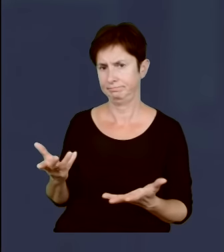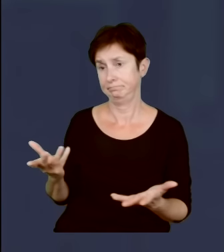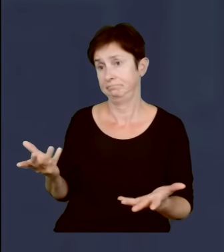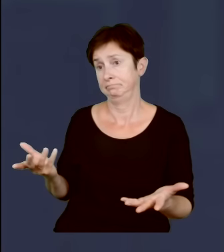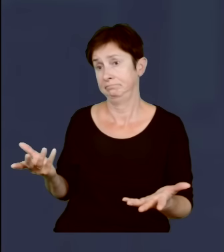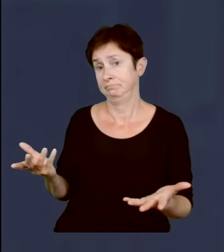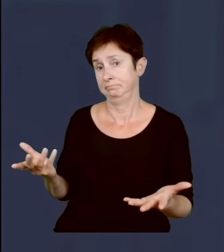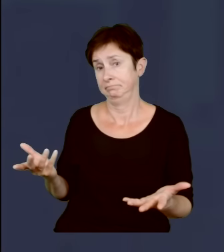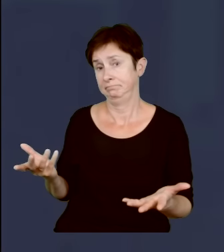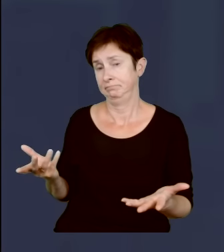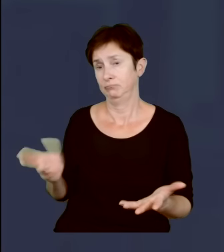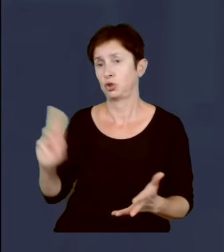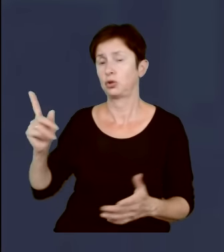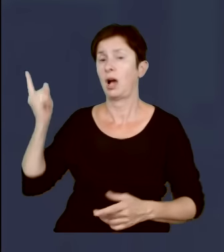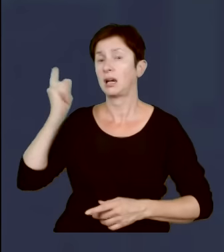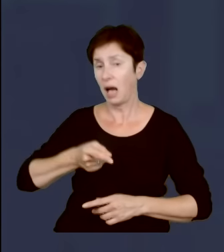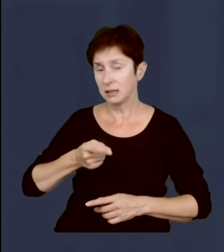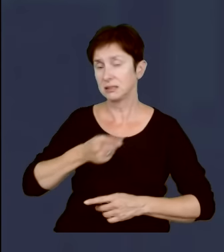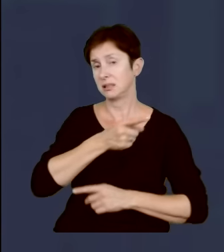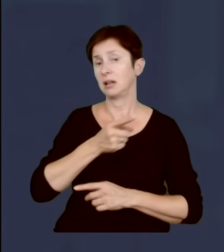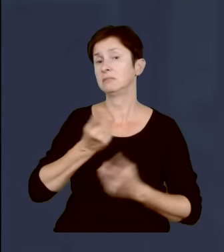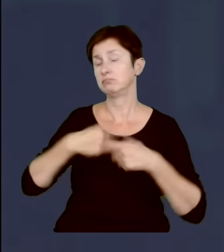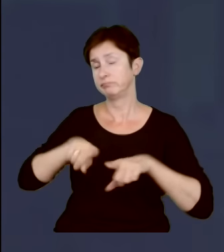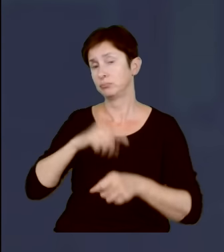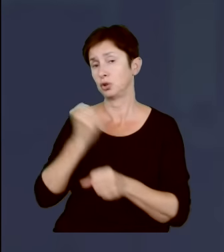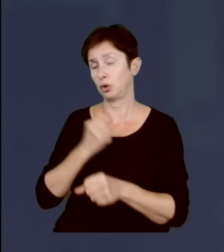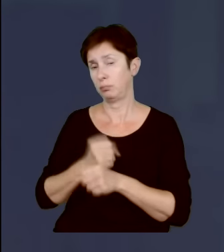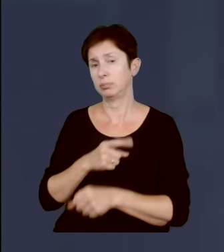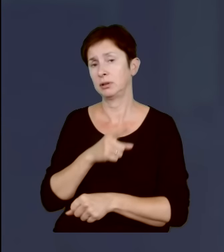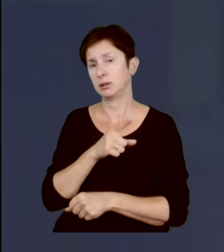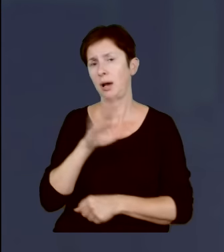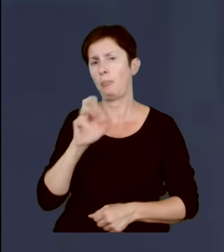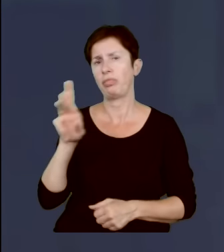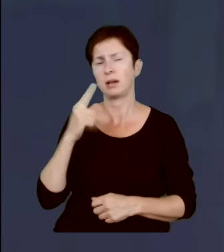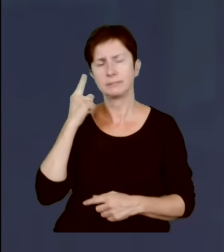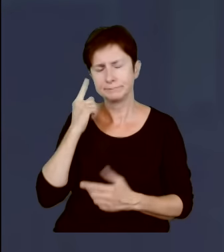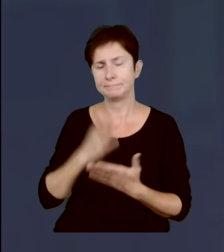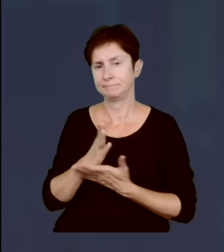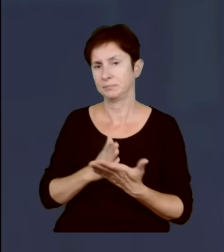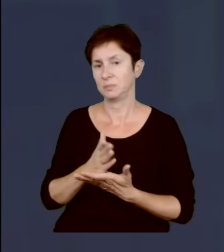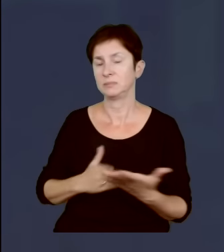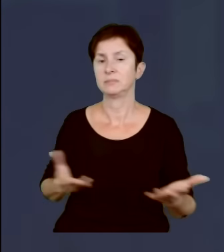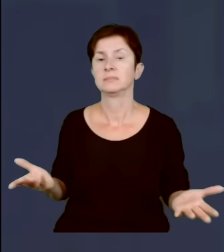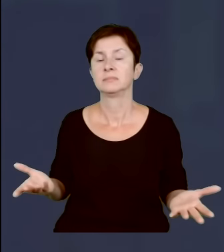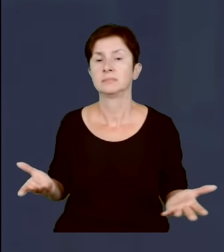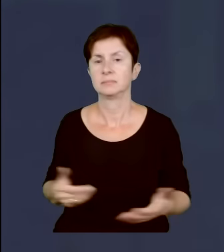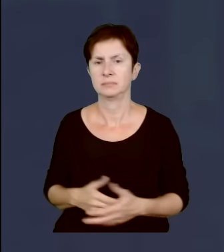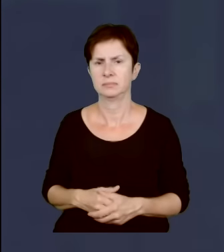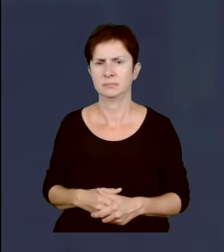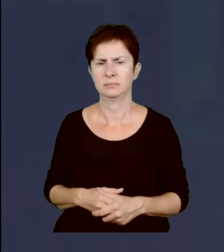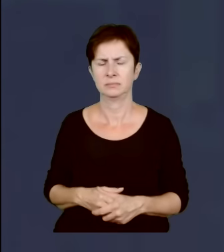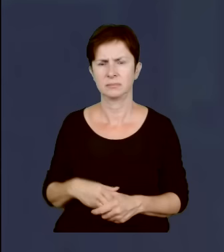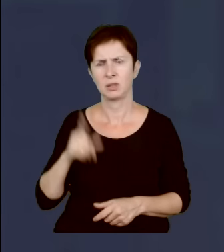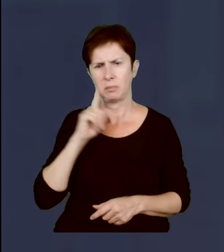ten, który go najął, wymaga od niego, żeby tą brudną robotę wykonywał. Rzeczywiście to jest upadek tego